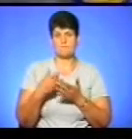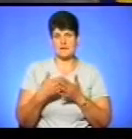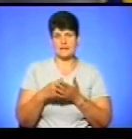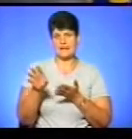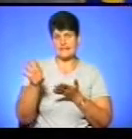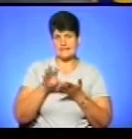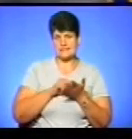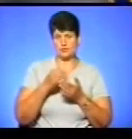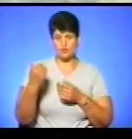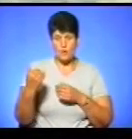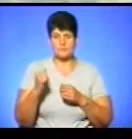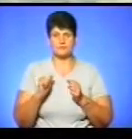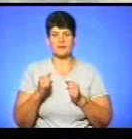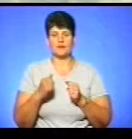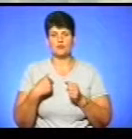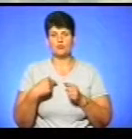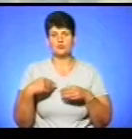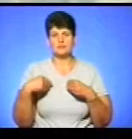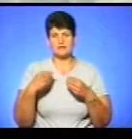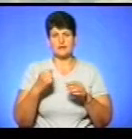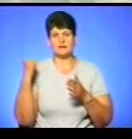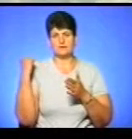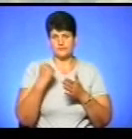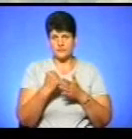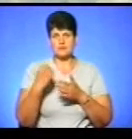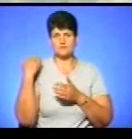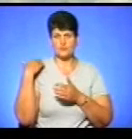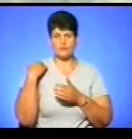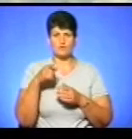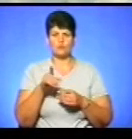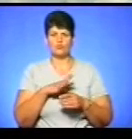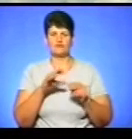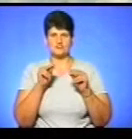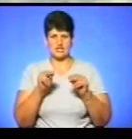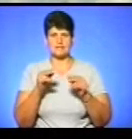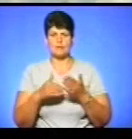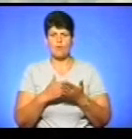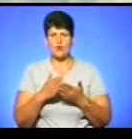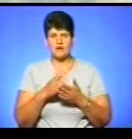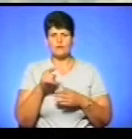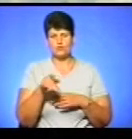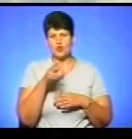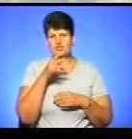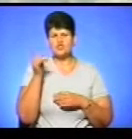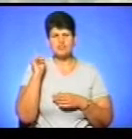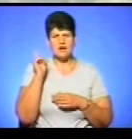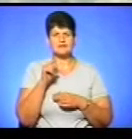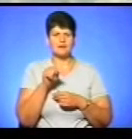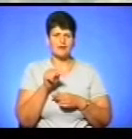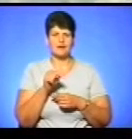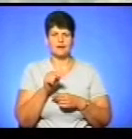рахуємо, що йому дали з спини удар, щоб він помер, бо він був дуже чесним політиком, але і тоді, в той час, таких, як він,